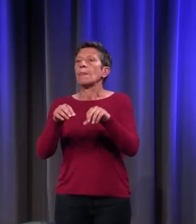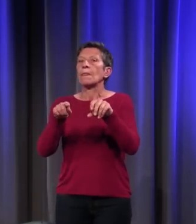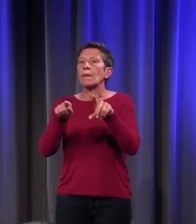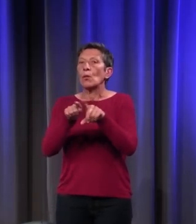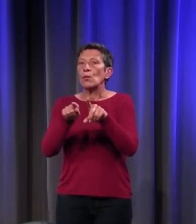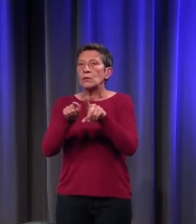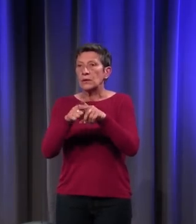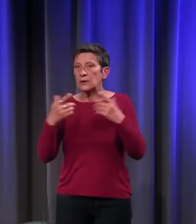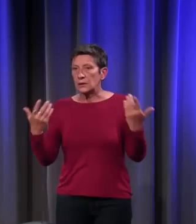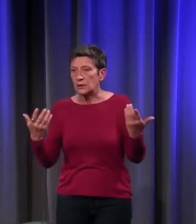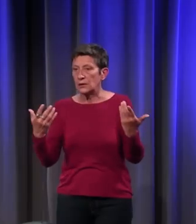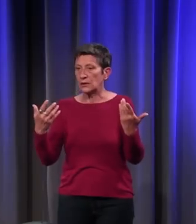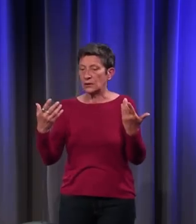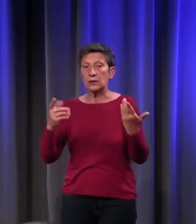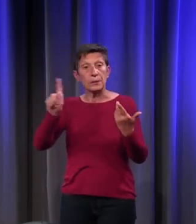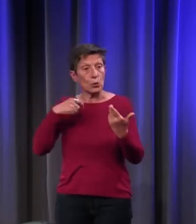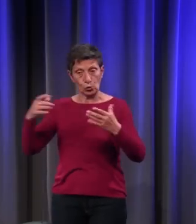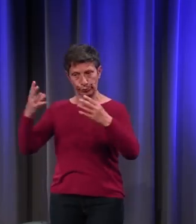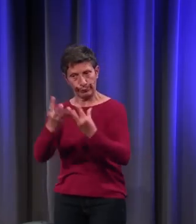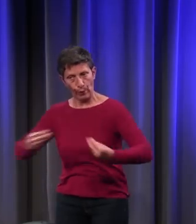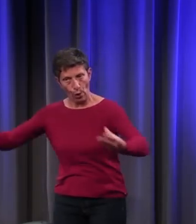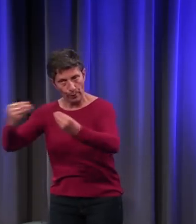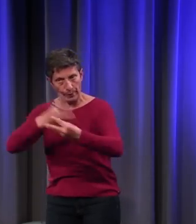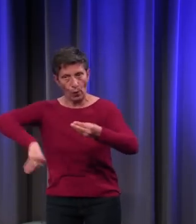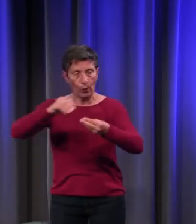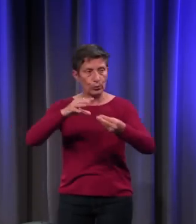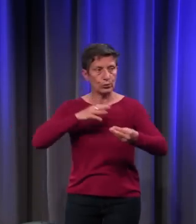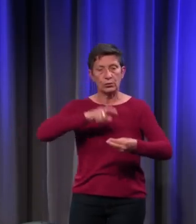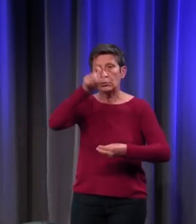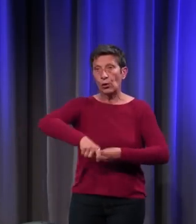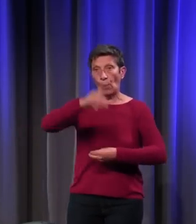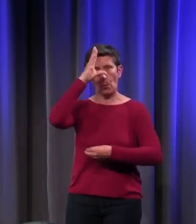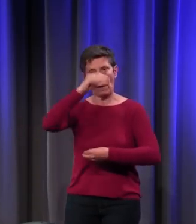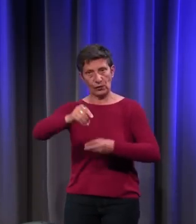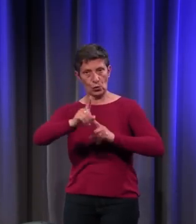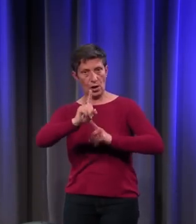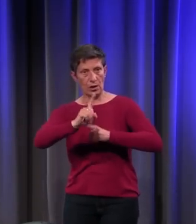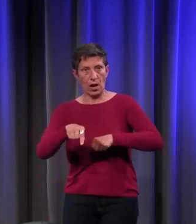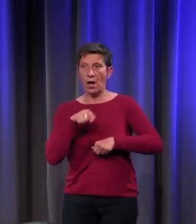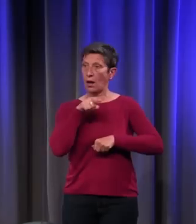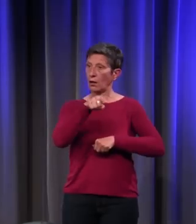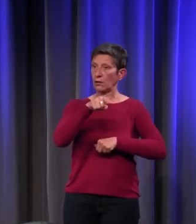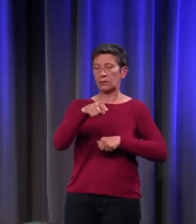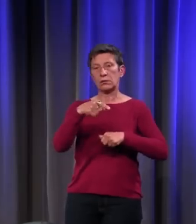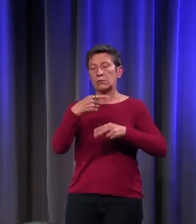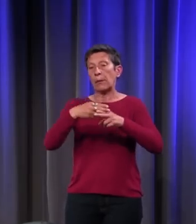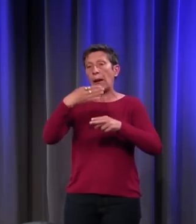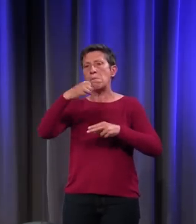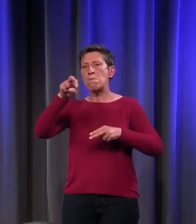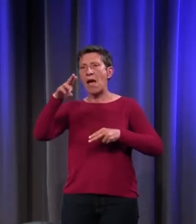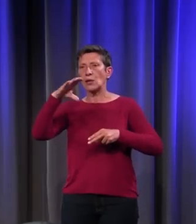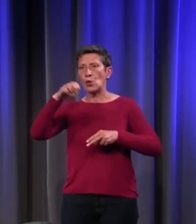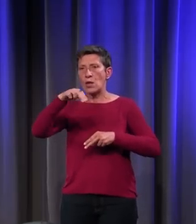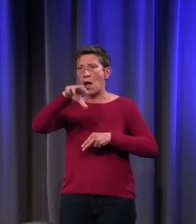professionnels de la guerre,'on appelle des mercenaires, qui vont se vendre ici ou là. Mais il n a pas d